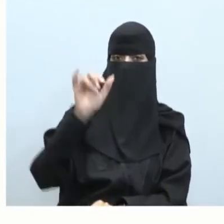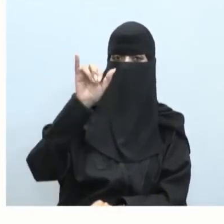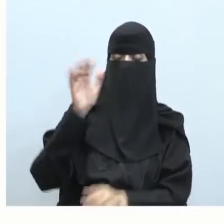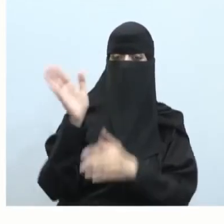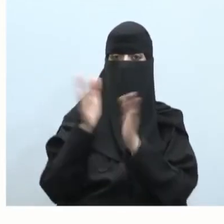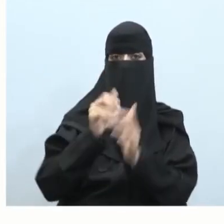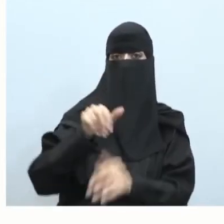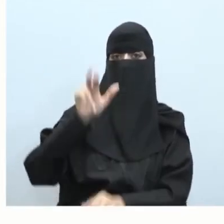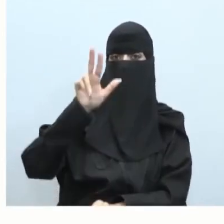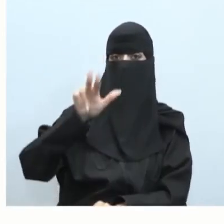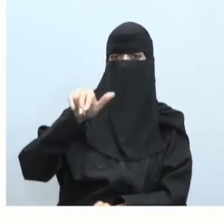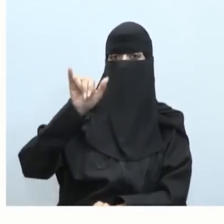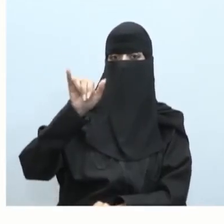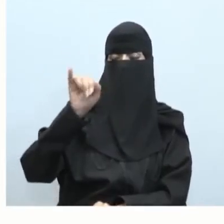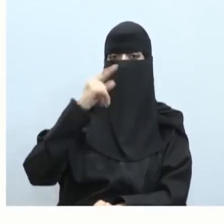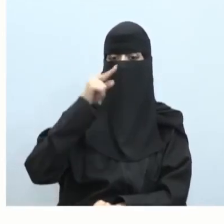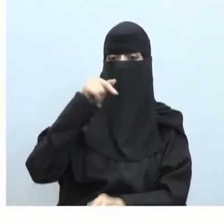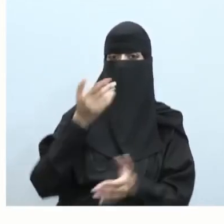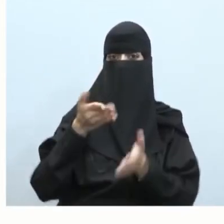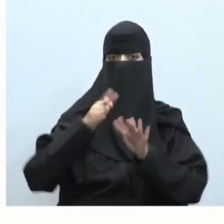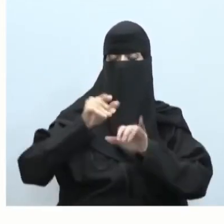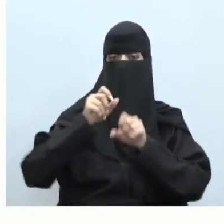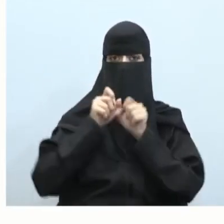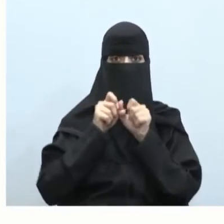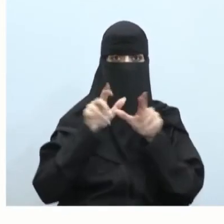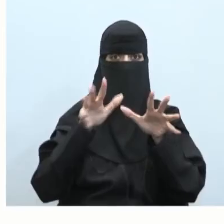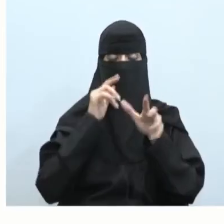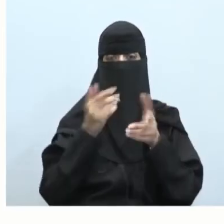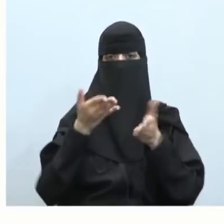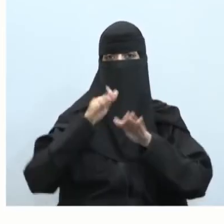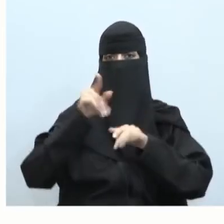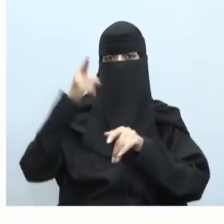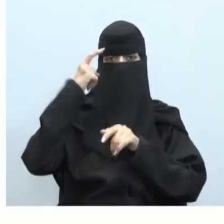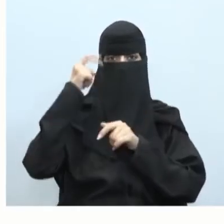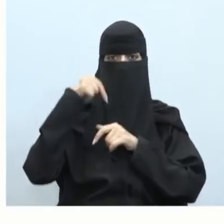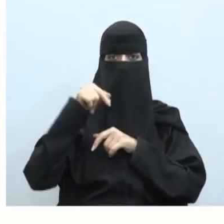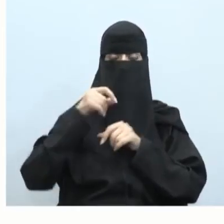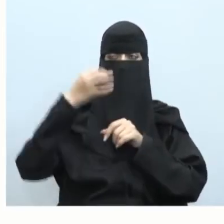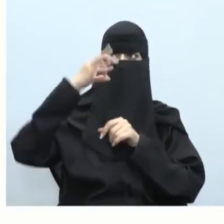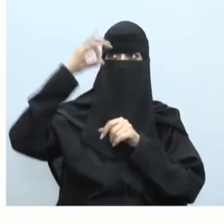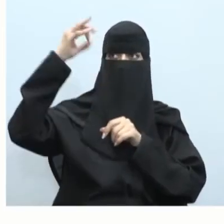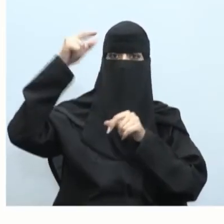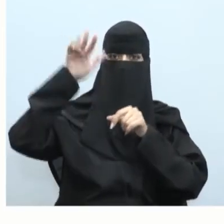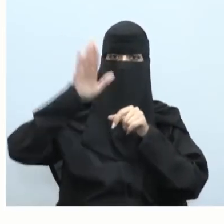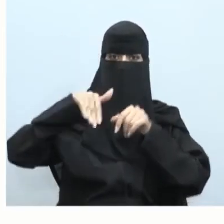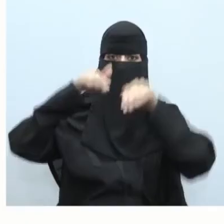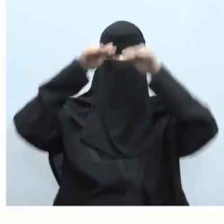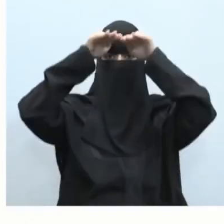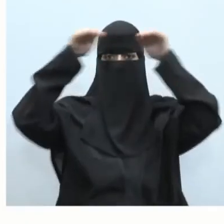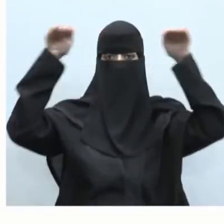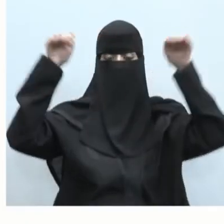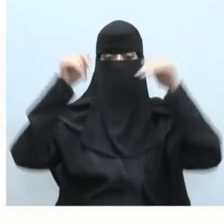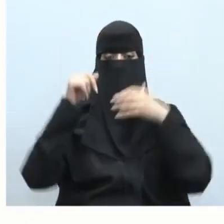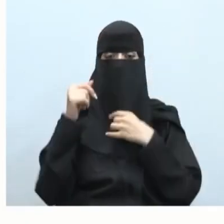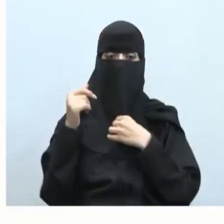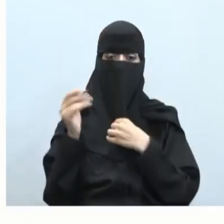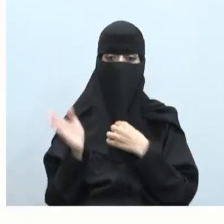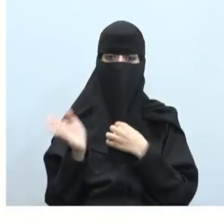أكثر النجوم لمعاناً في السماء أحسنتم أحسنتم ومن ثم